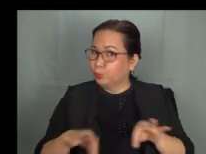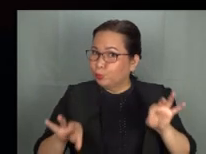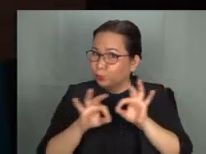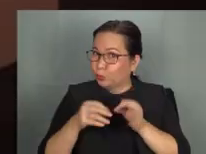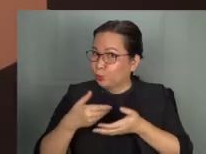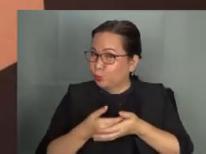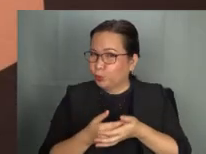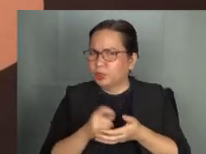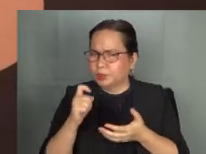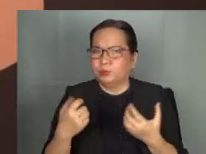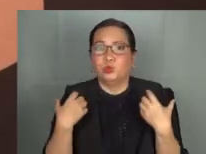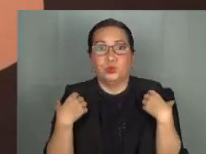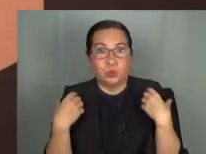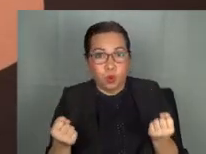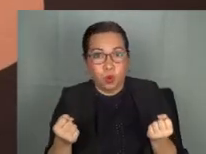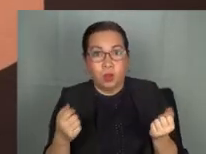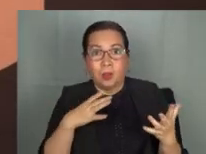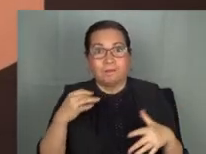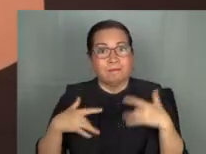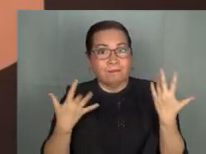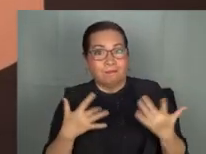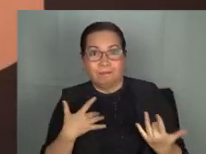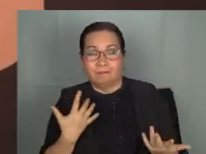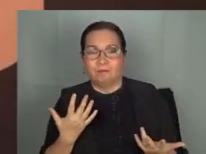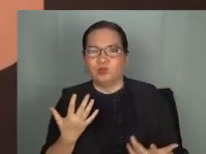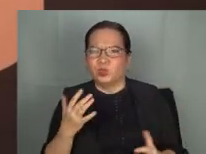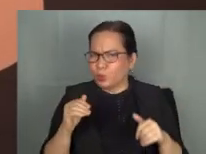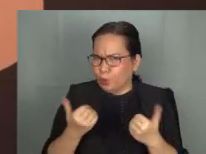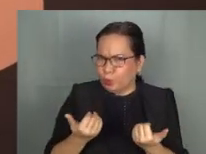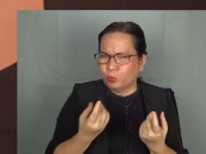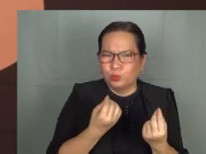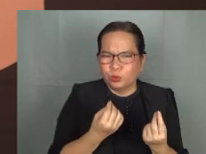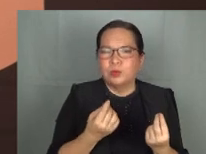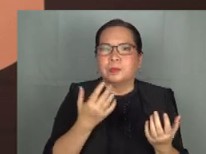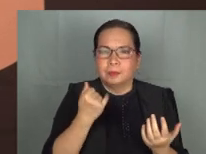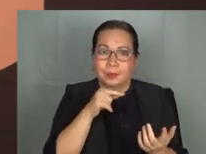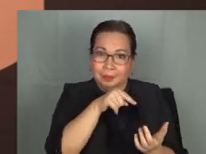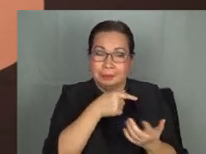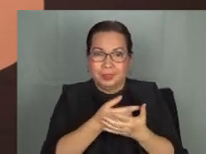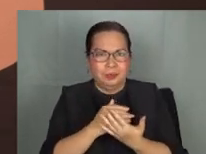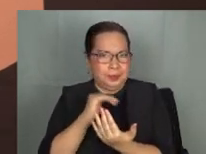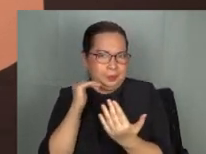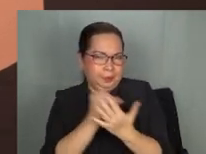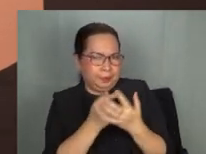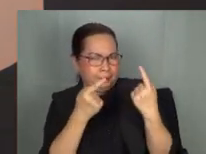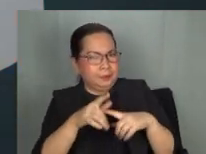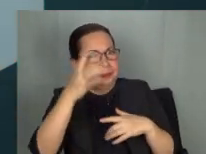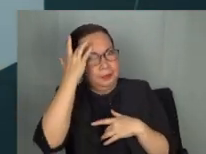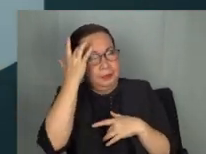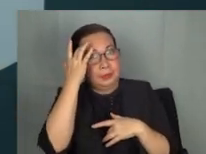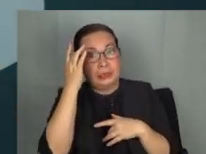Importante kay Chiquiting ang maging malusog at masigla. Para mangyari ito, kailangang mailayo siya sa mga sakit,